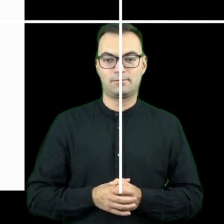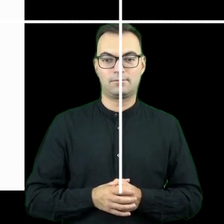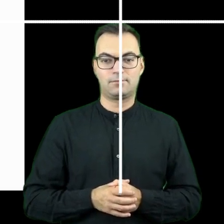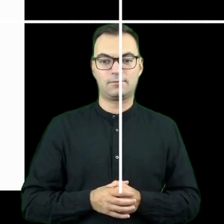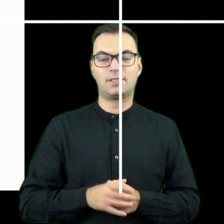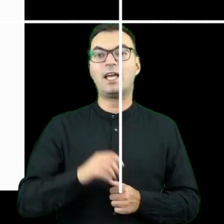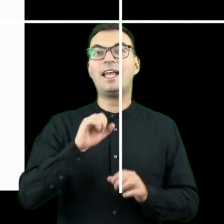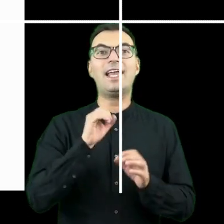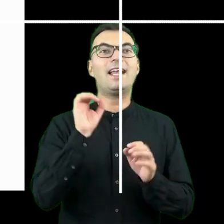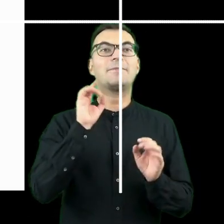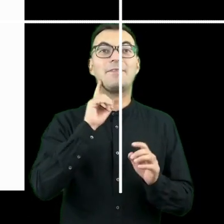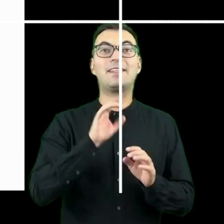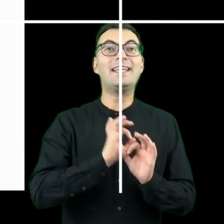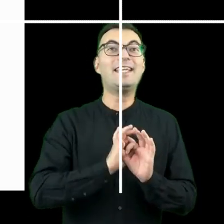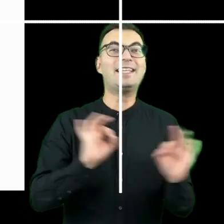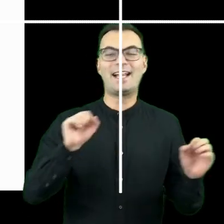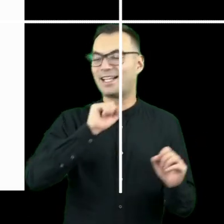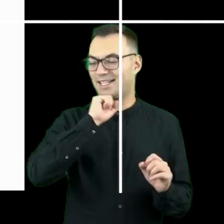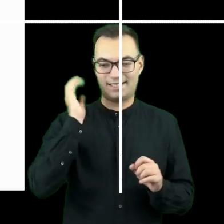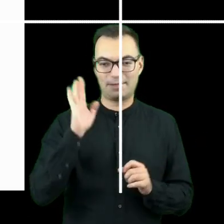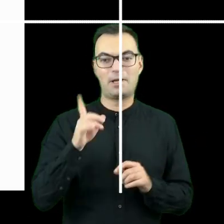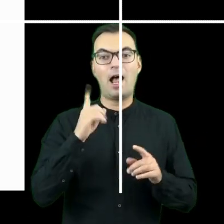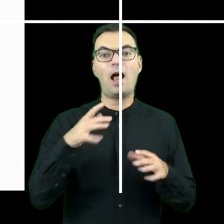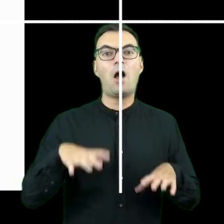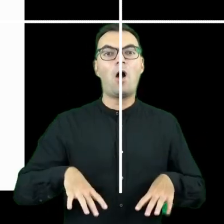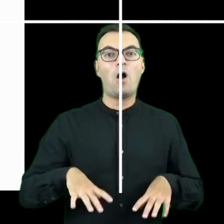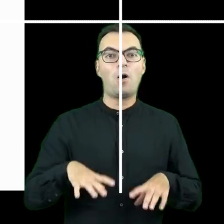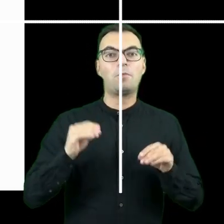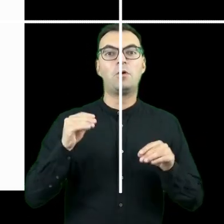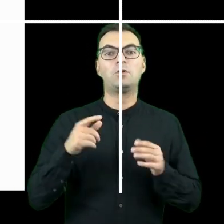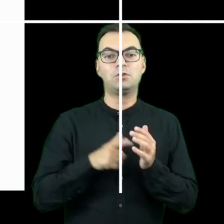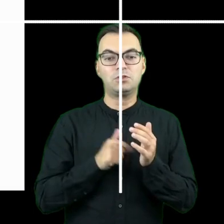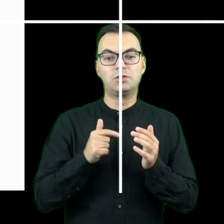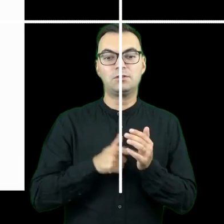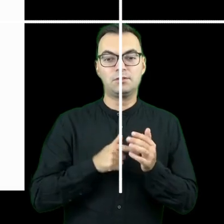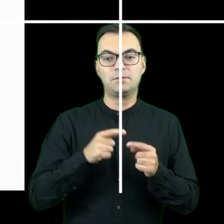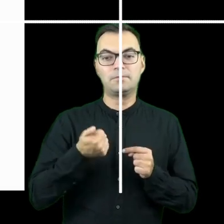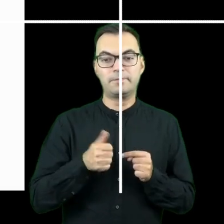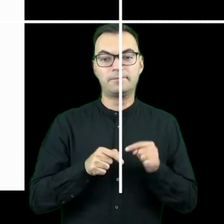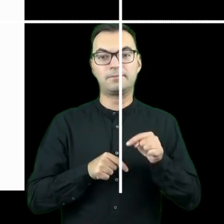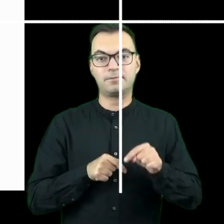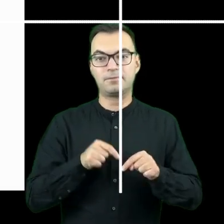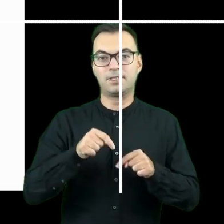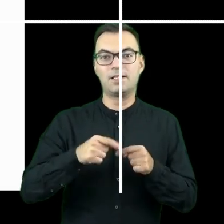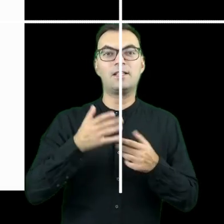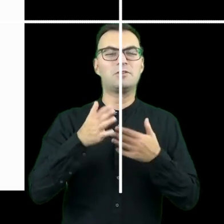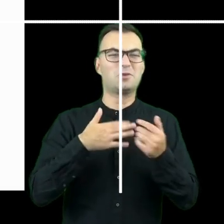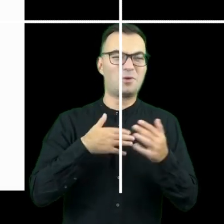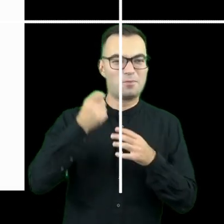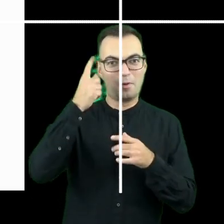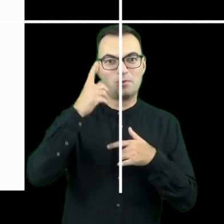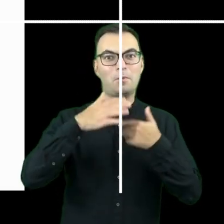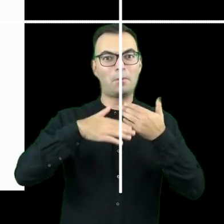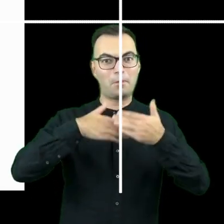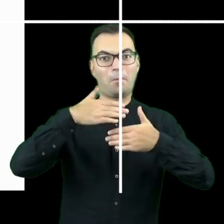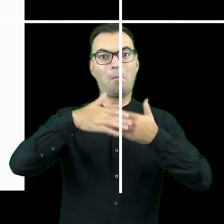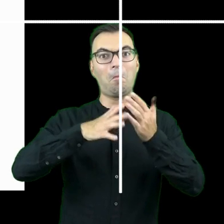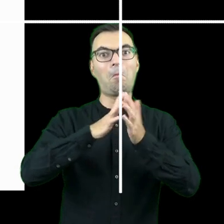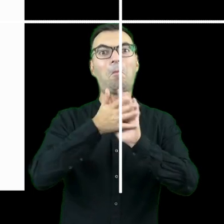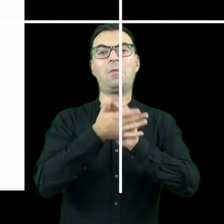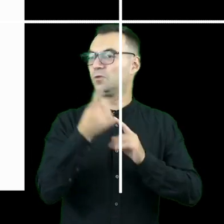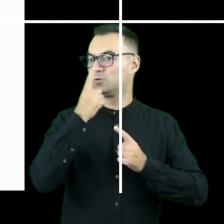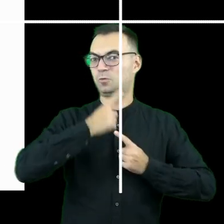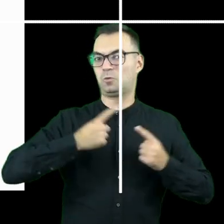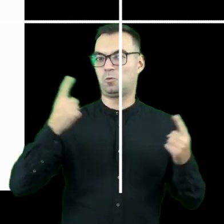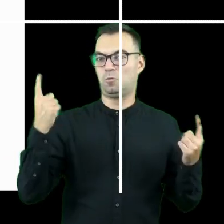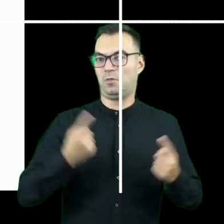chyba nie osiąga się nigdy, ale od samego początku często początkowo bardzo słabe rozwiązania docelowo stają się